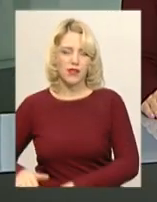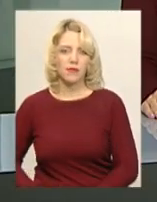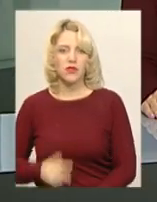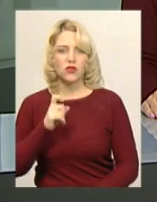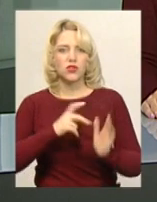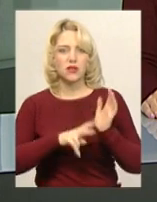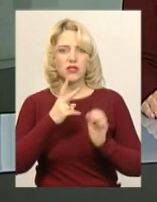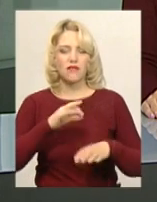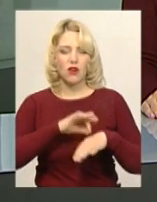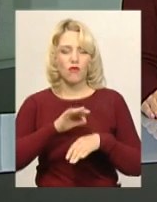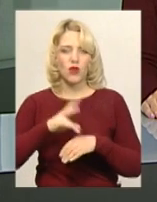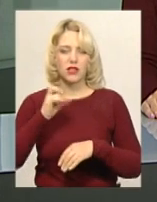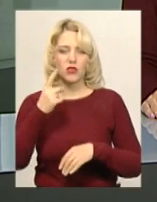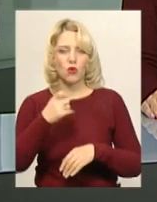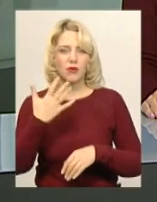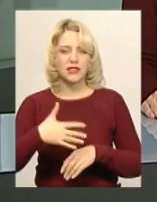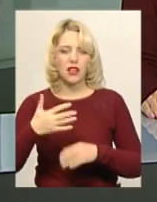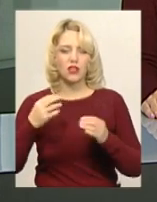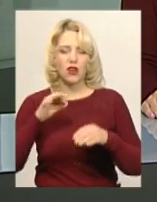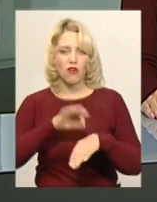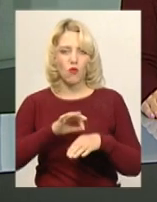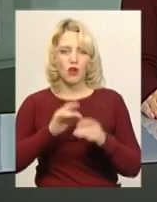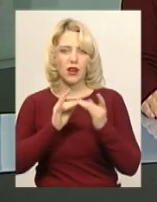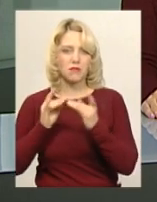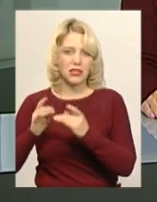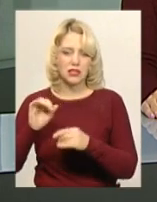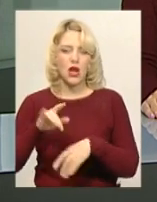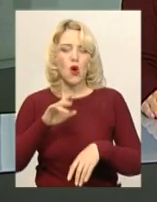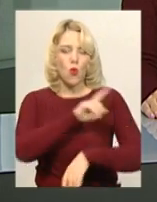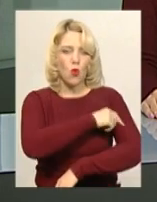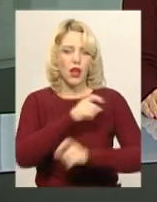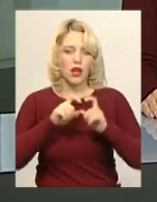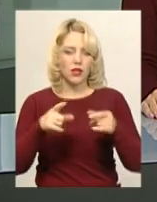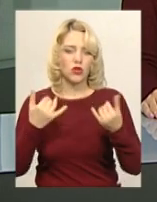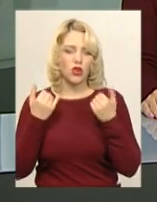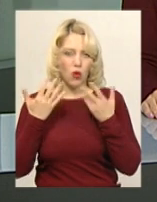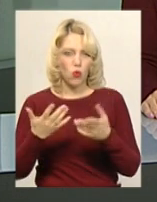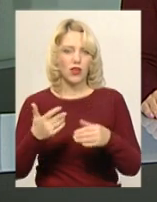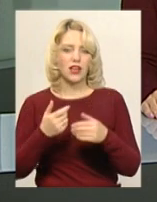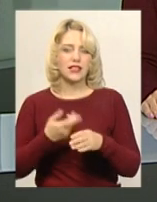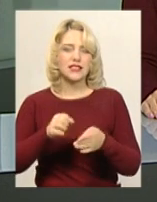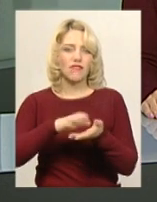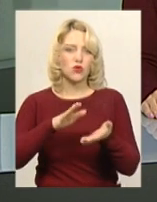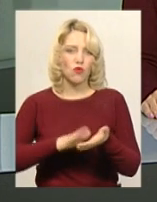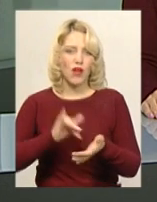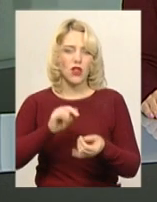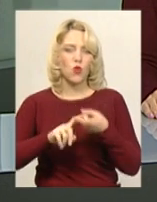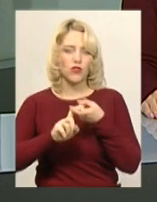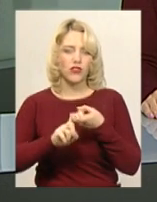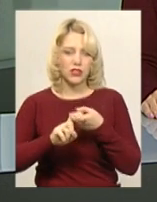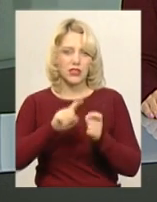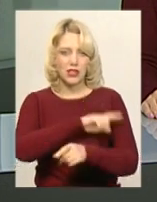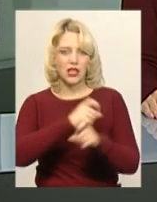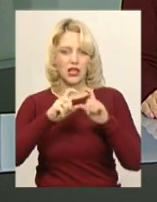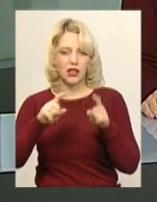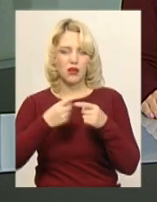172 хворих на 150 місць у лікарні. Таку кількість зафіксували у Хмельницькій інфекційній лікарні. Про це повідомляє заступник